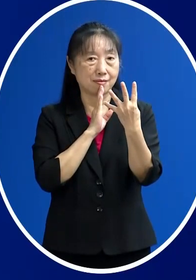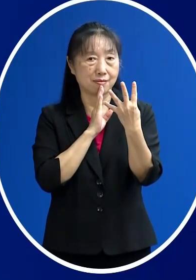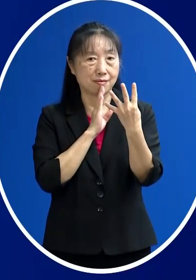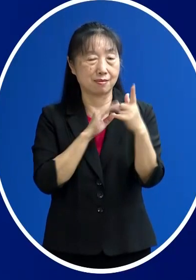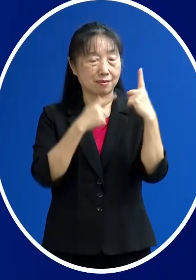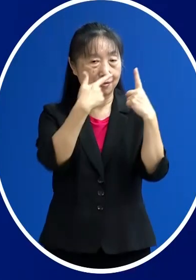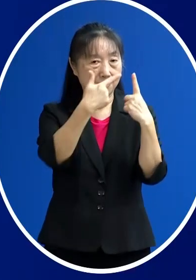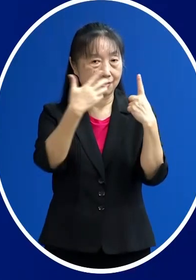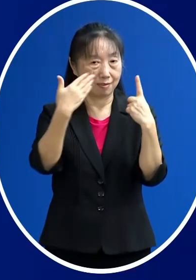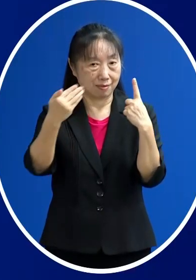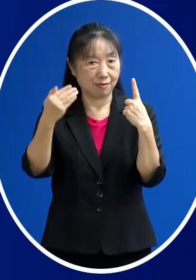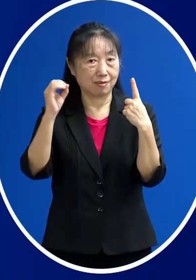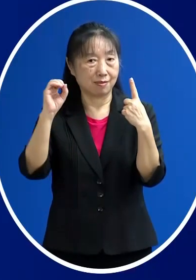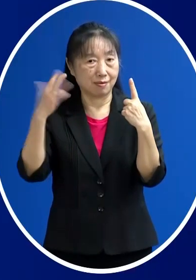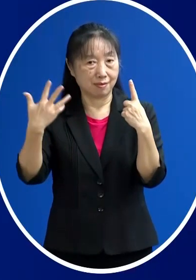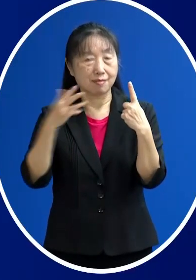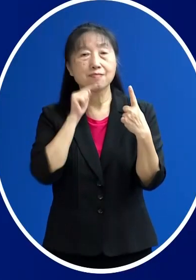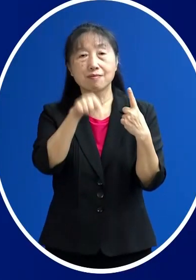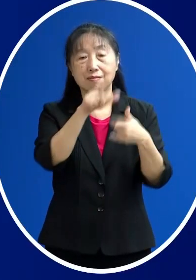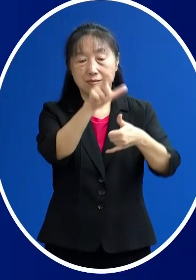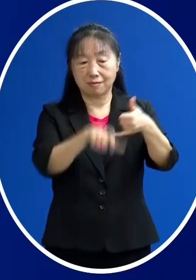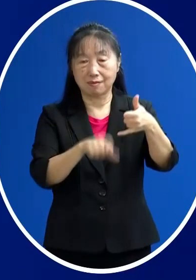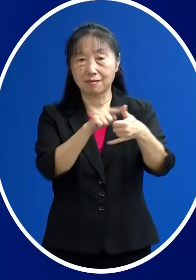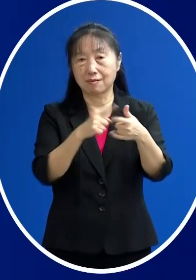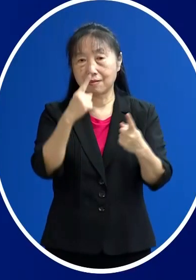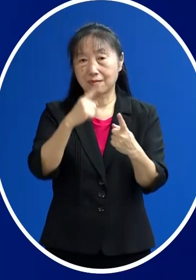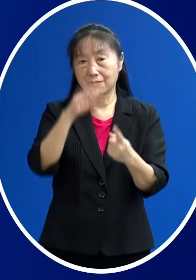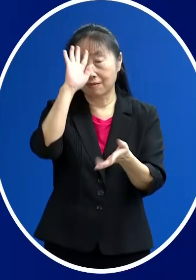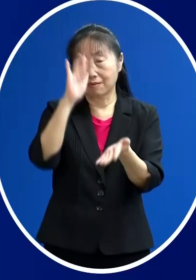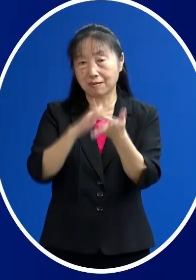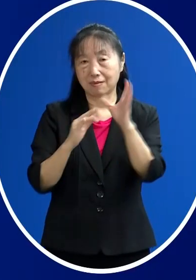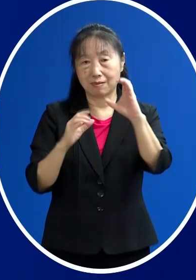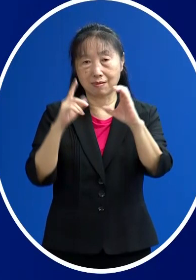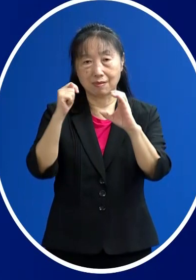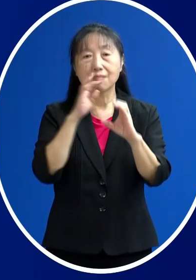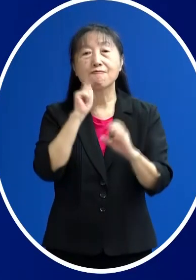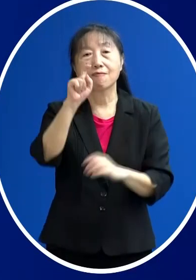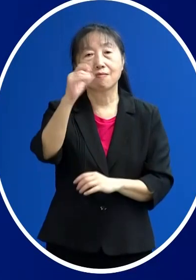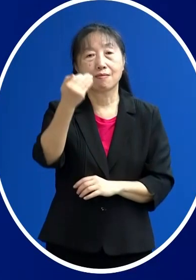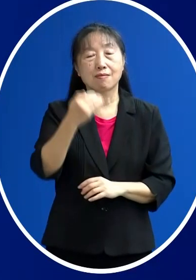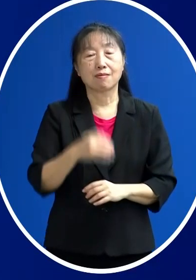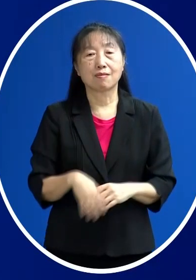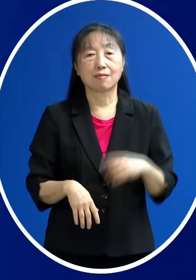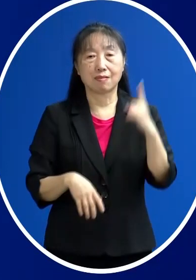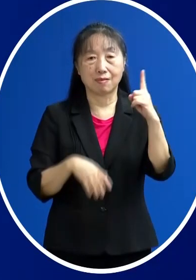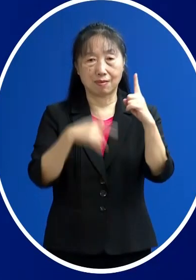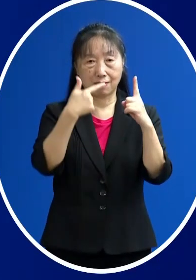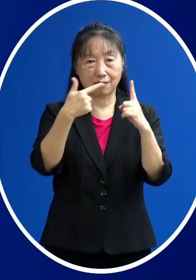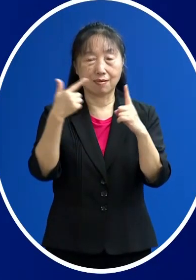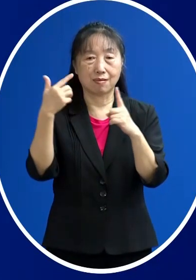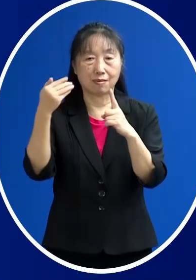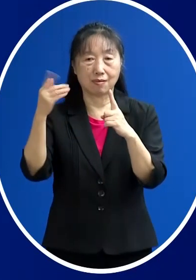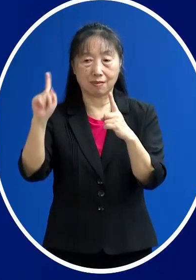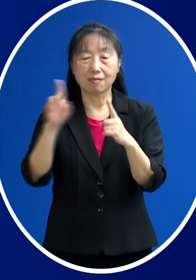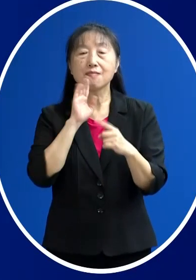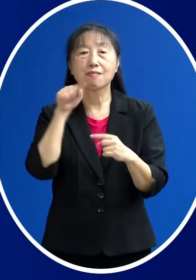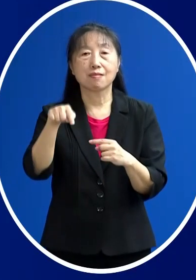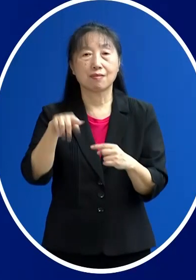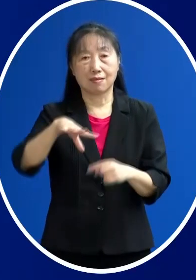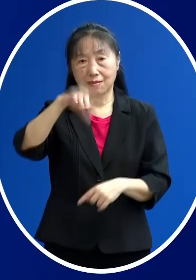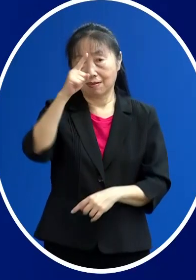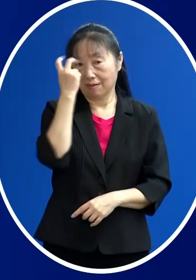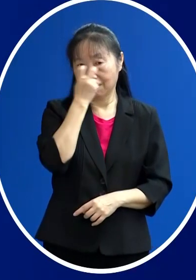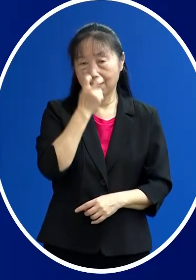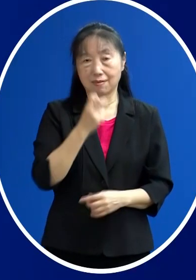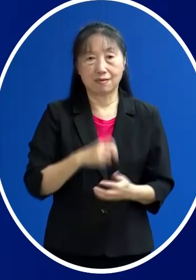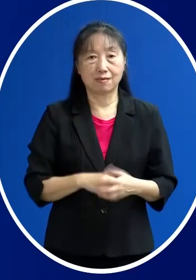16908這個部分 他的病毒量比較高CT值是19 那1691的部分 他第一次採